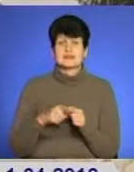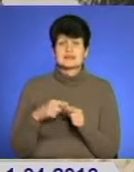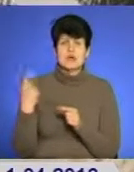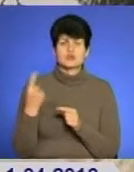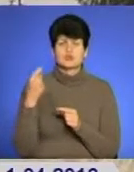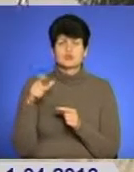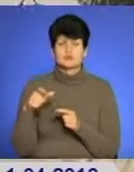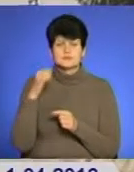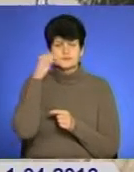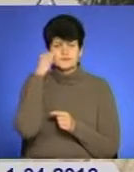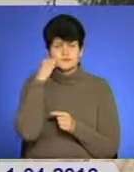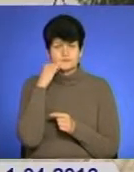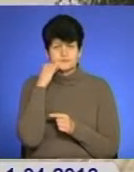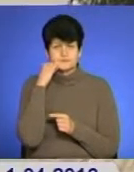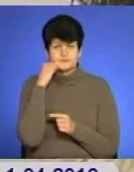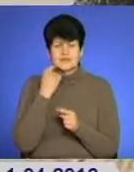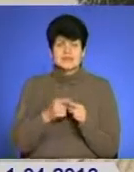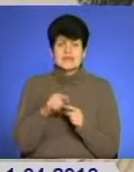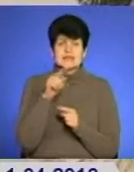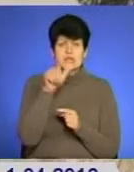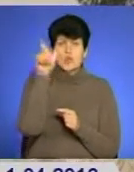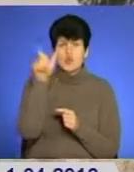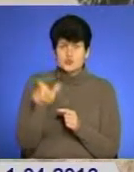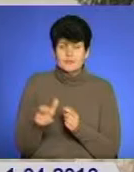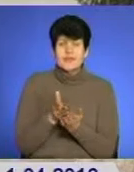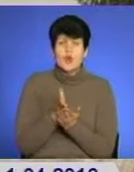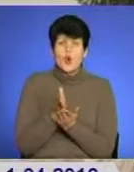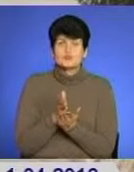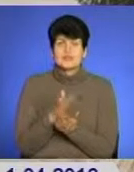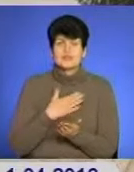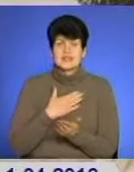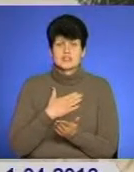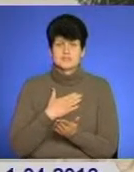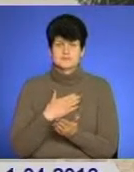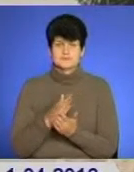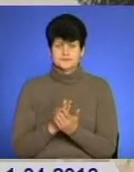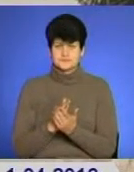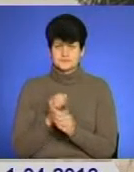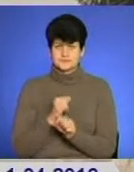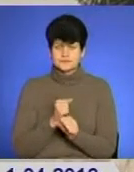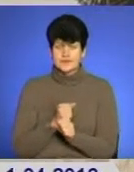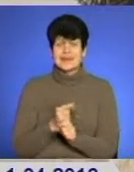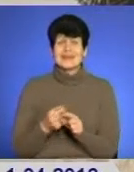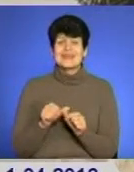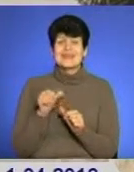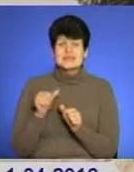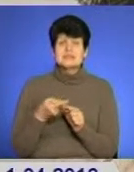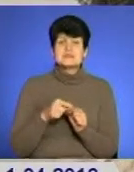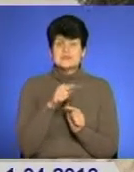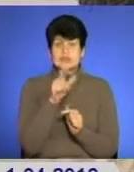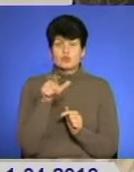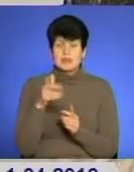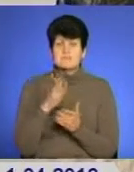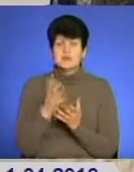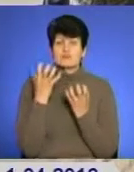похилого віку, це ті особи, яких обслуговує наша патронажна служба. Крім цих людей ми маємо